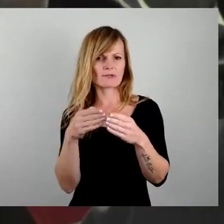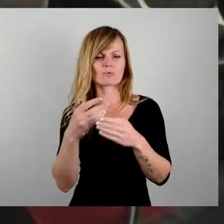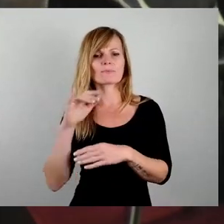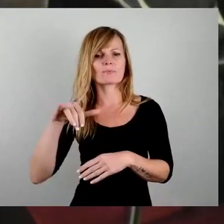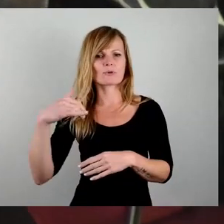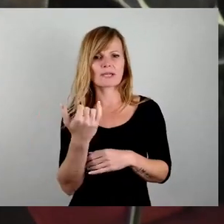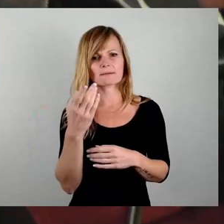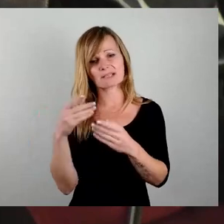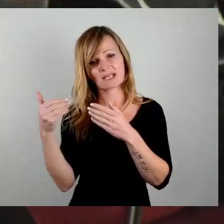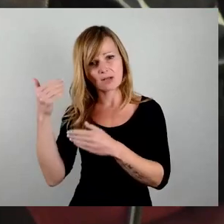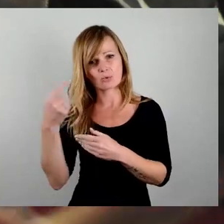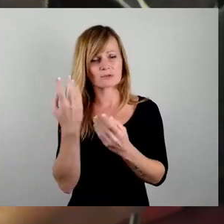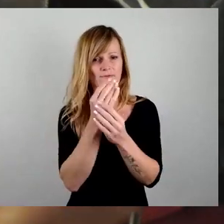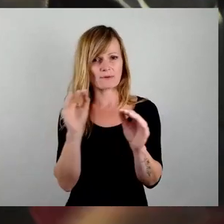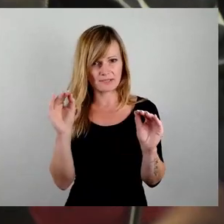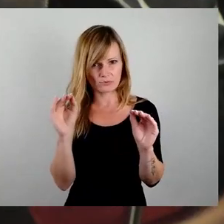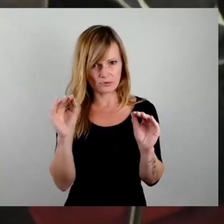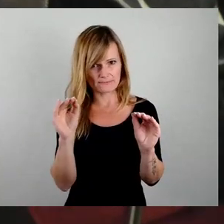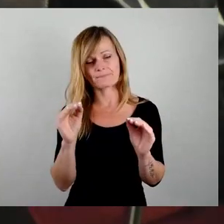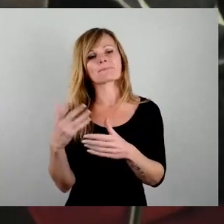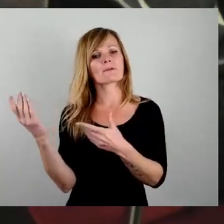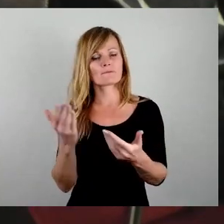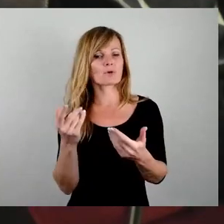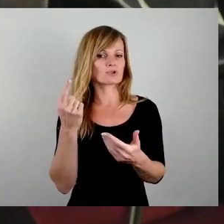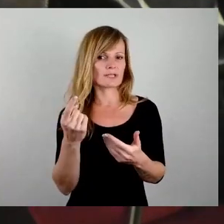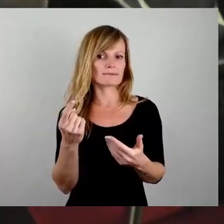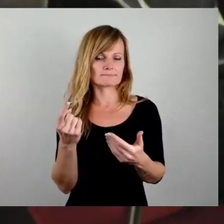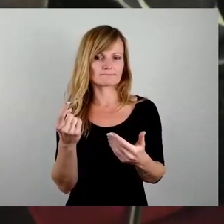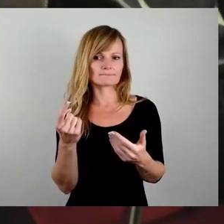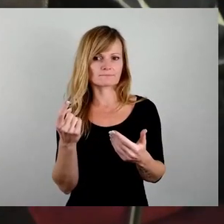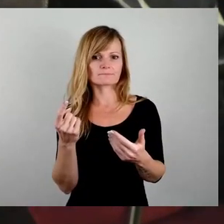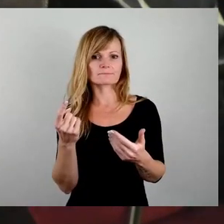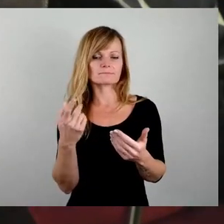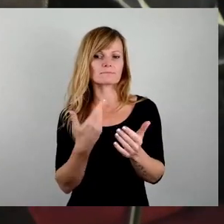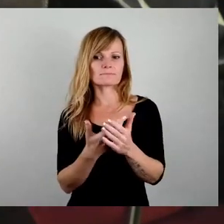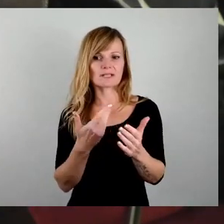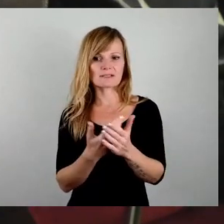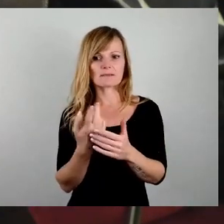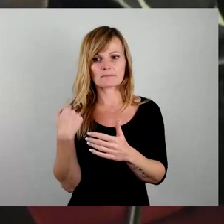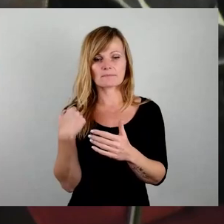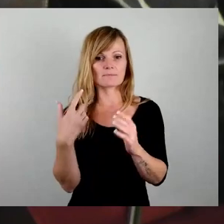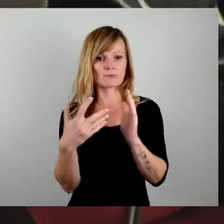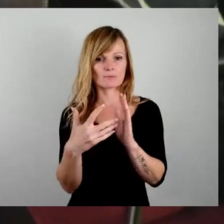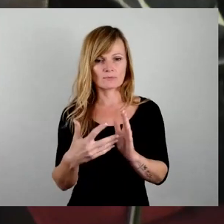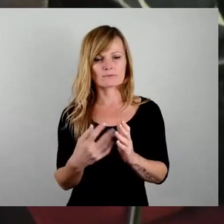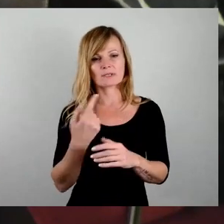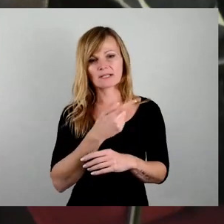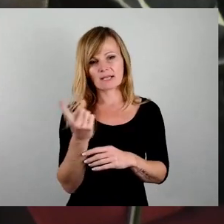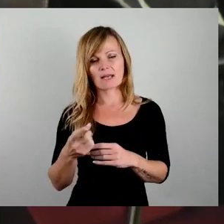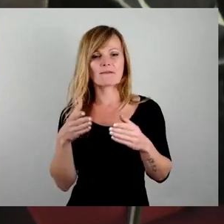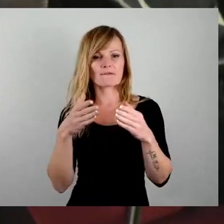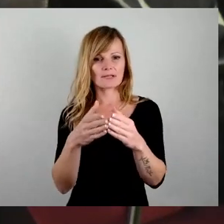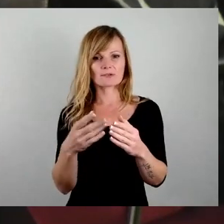Hintergrundinformationen sozusagen vorzustellen. Das haben wir gerade mal geprüft, dass das an alle Fraktionen ging. So,